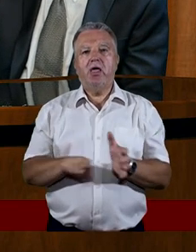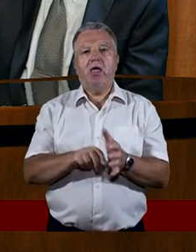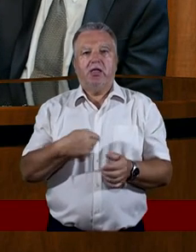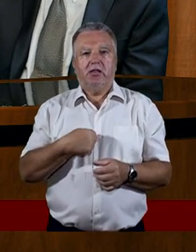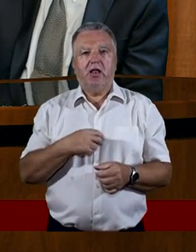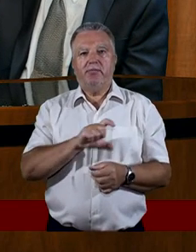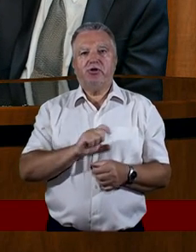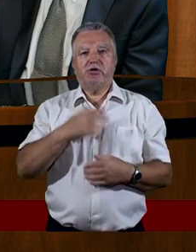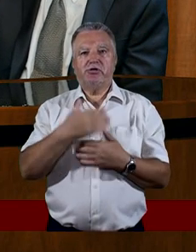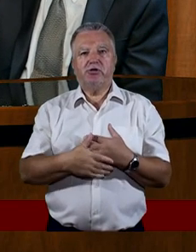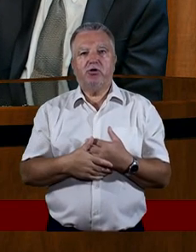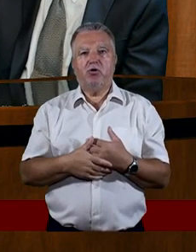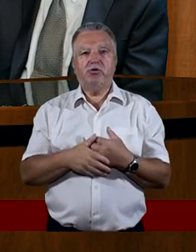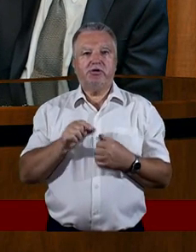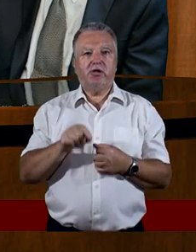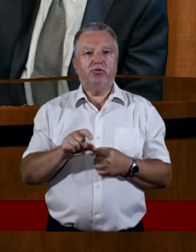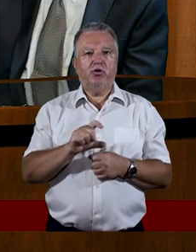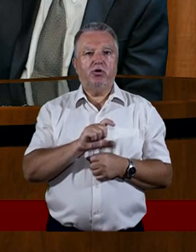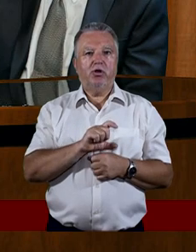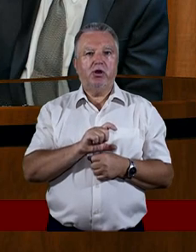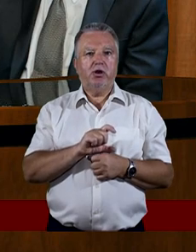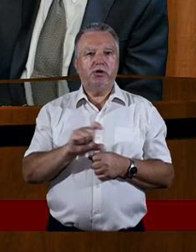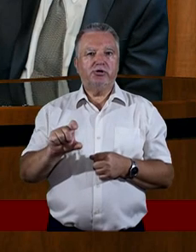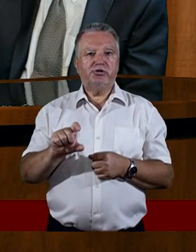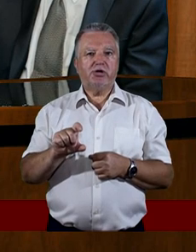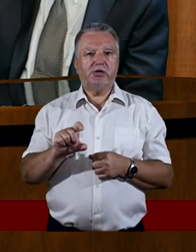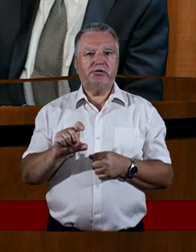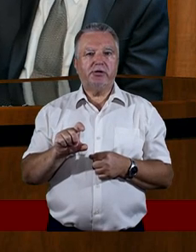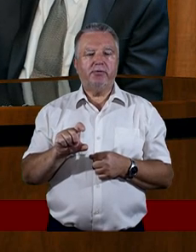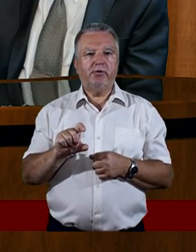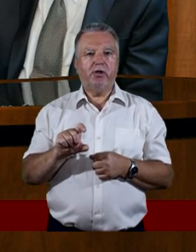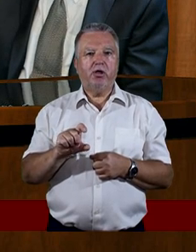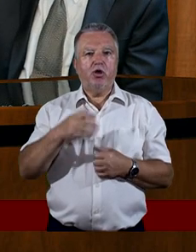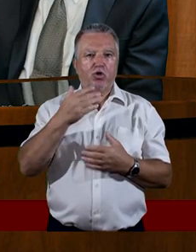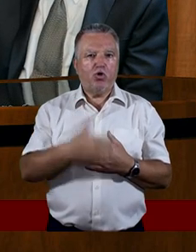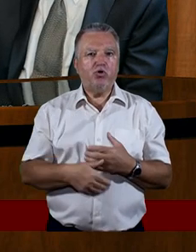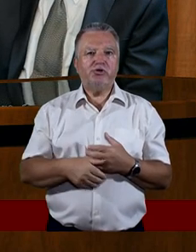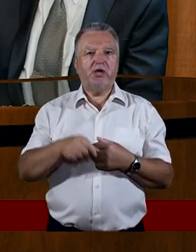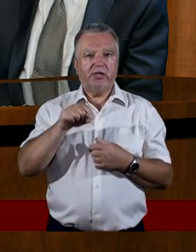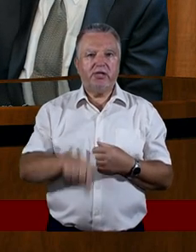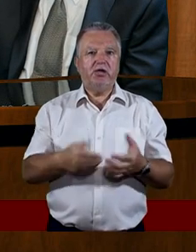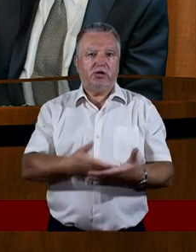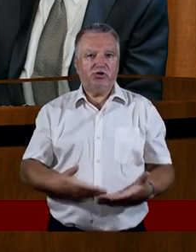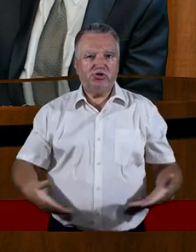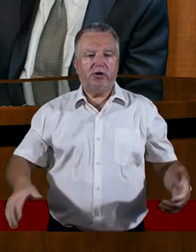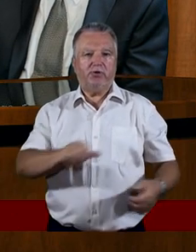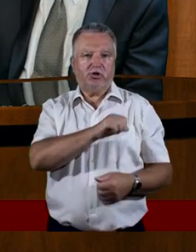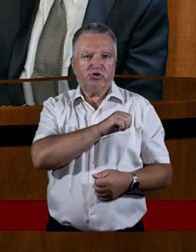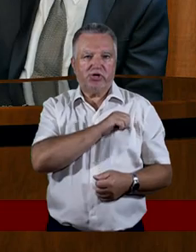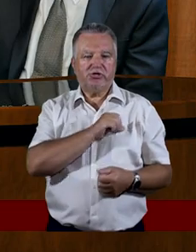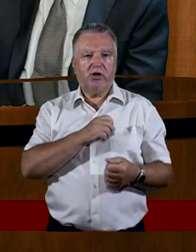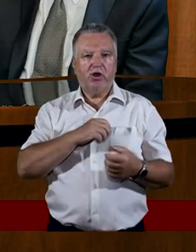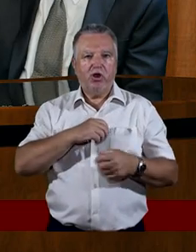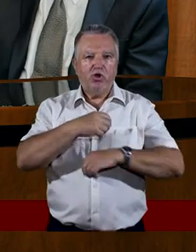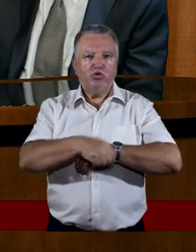kojarzą się zdecydowanie z czasem tej grzesznej ziemi, tego grzesznego świata. Studiując